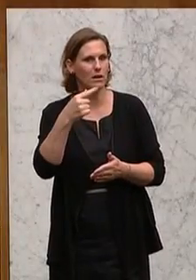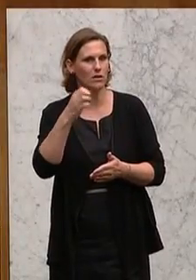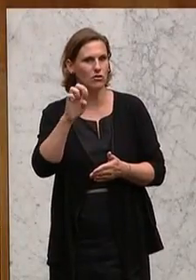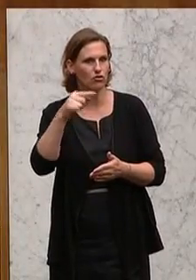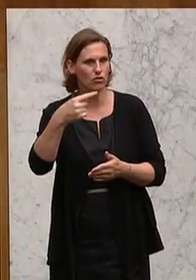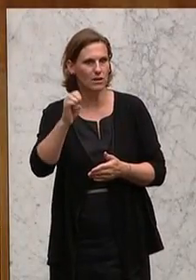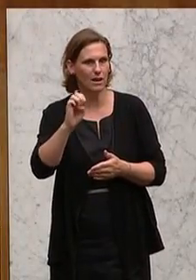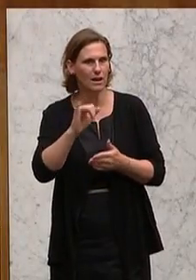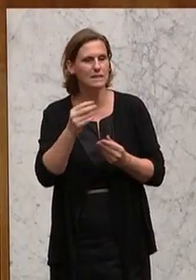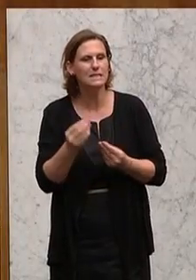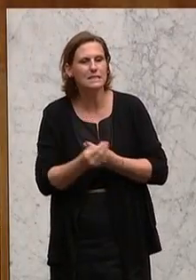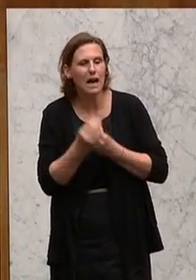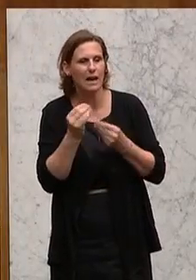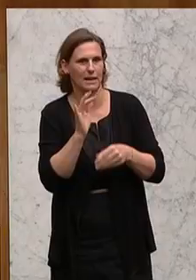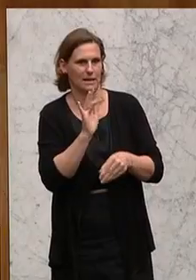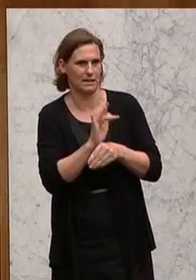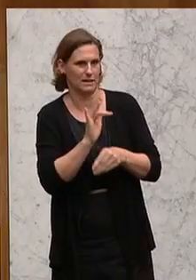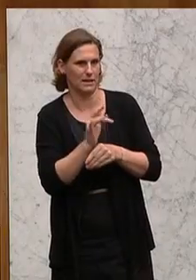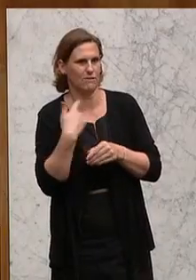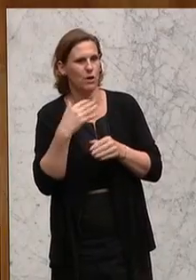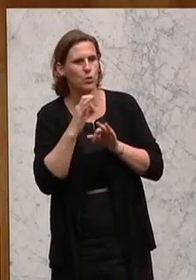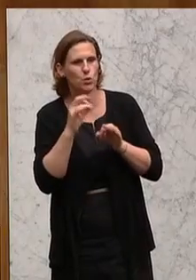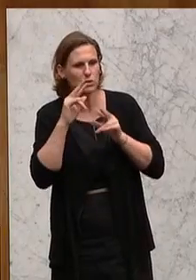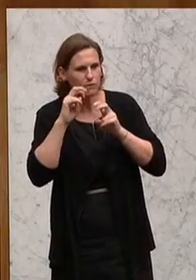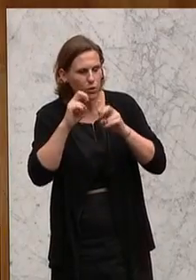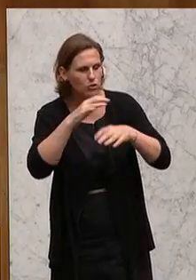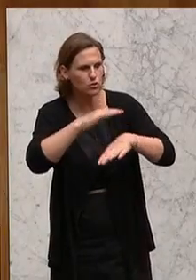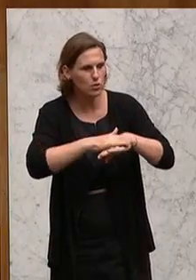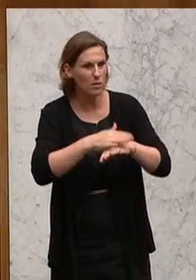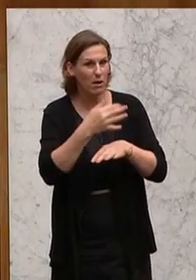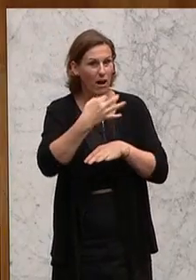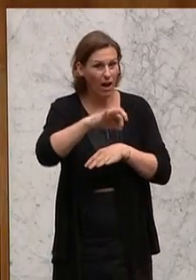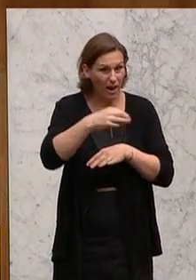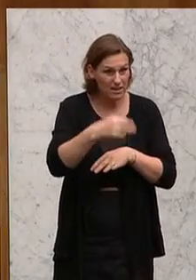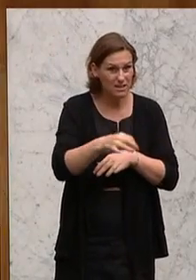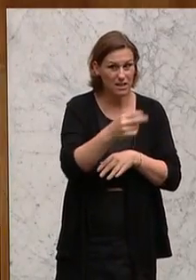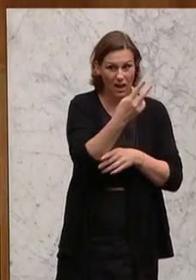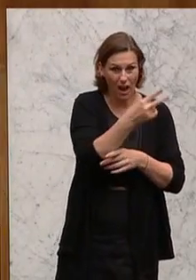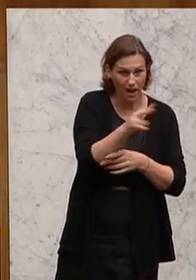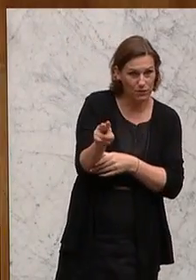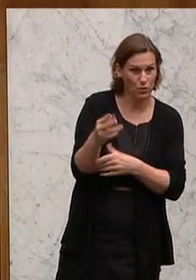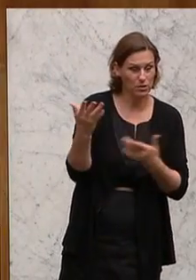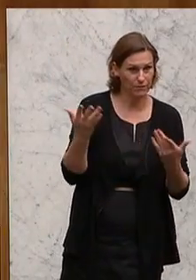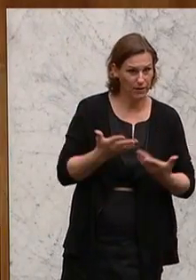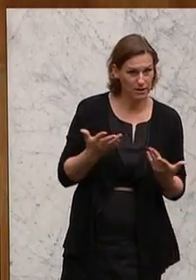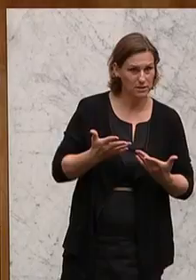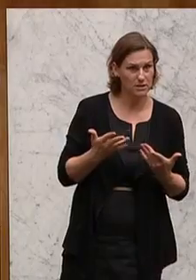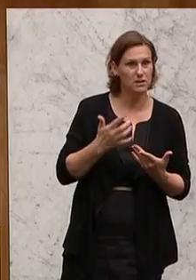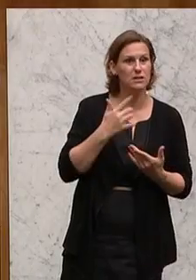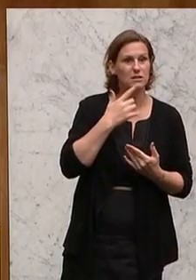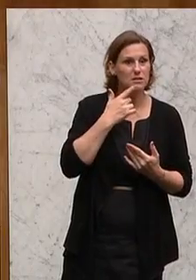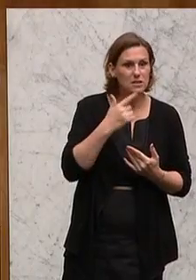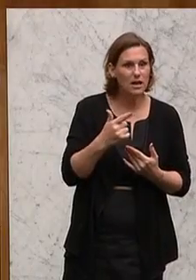gut argumentiert und recherchiert ist, wie schon auch im Ausschuss. Das Einzige, was Sie darauf zu antworten haben, ist